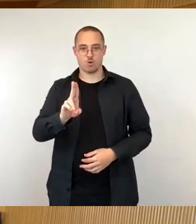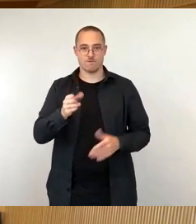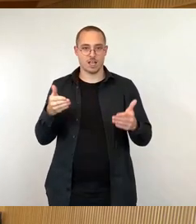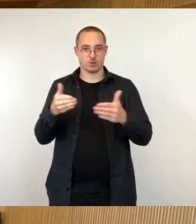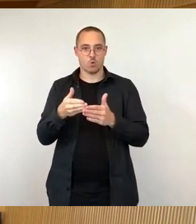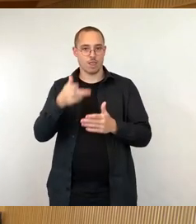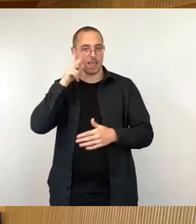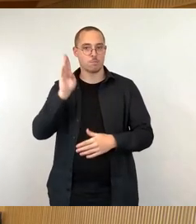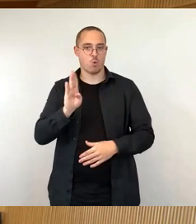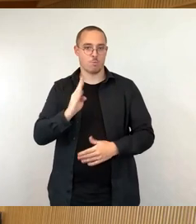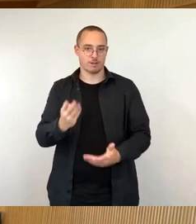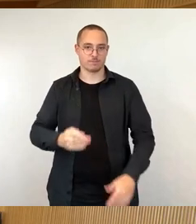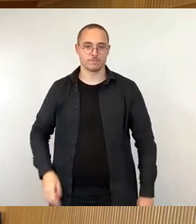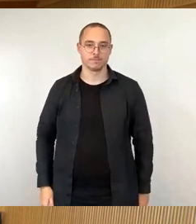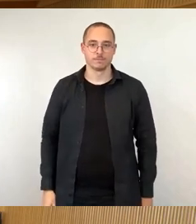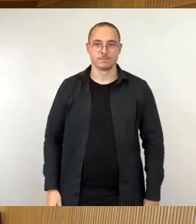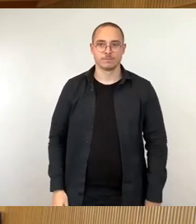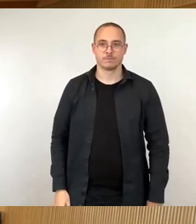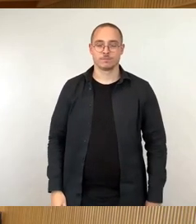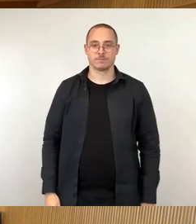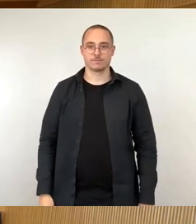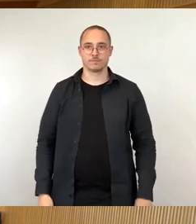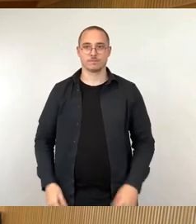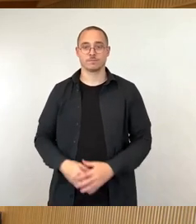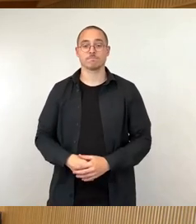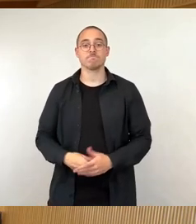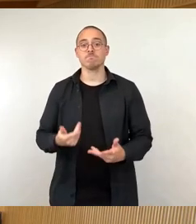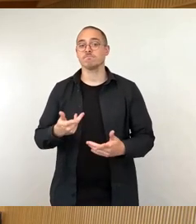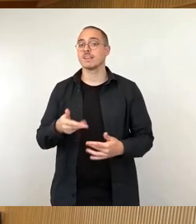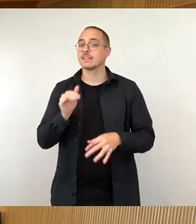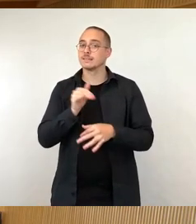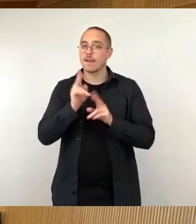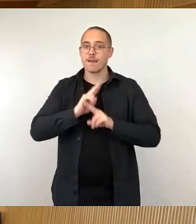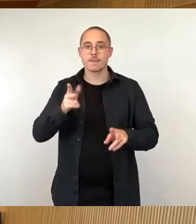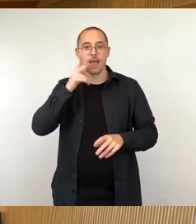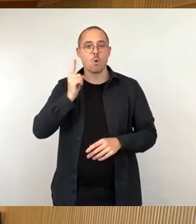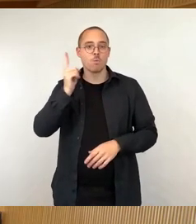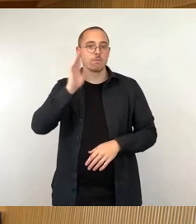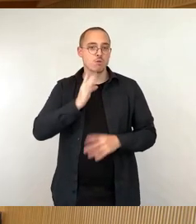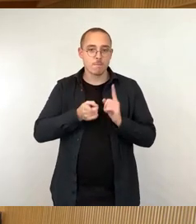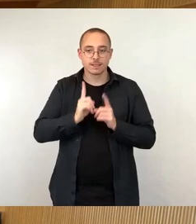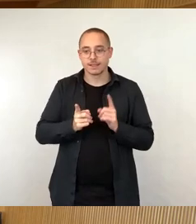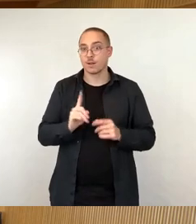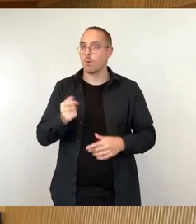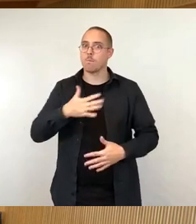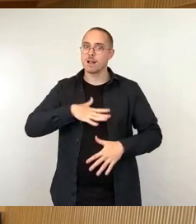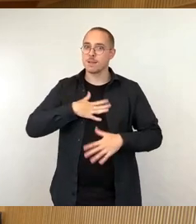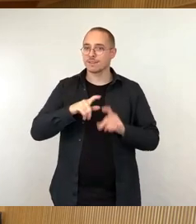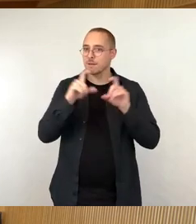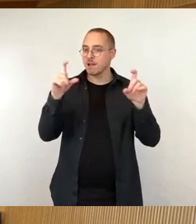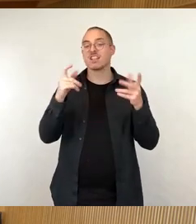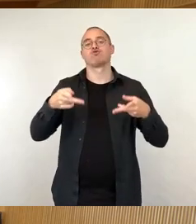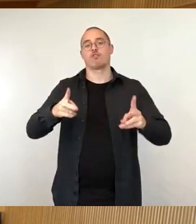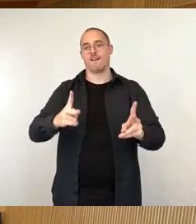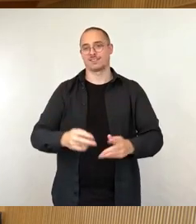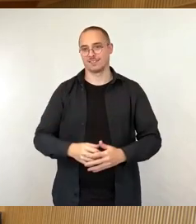Ja, sehr geehrter Herr Oberbürgermeister, wir kommen wieder zum beliebten Thema Straßen. Die CDU-Fraktion hatte ja, oder der Stadtrat hatte ja auf Intention